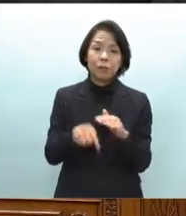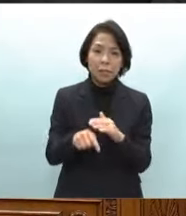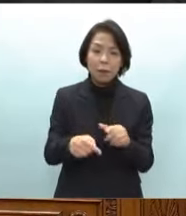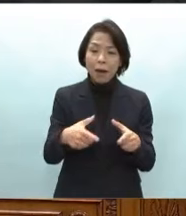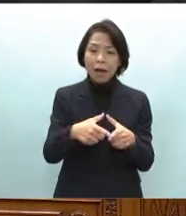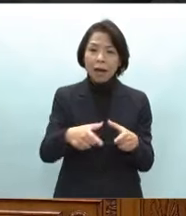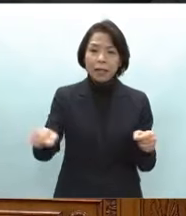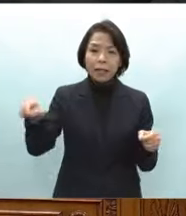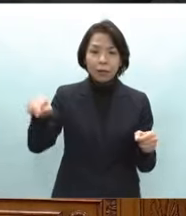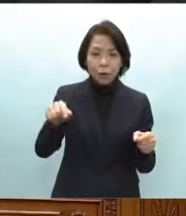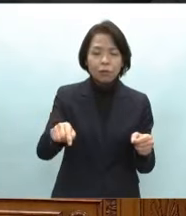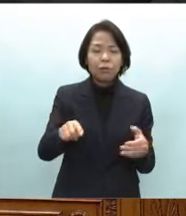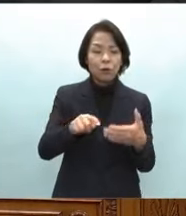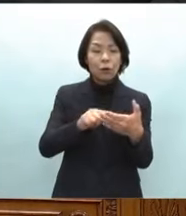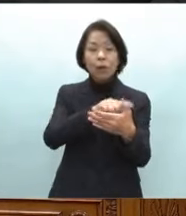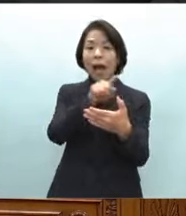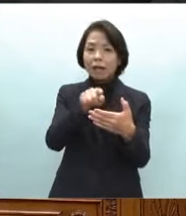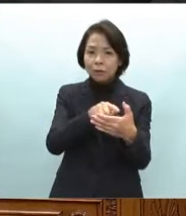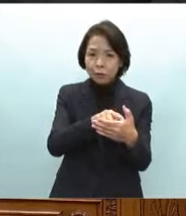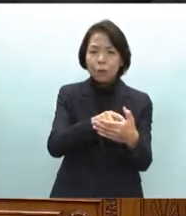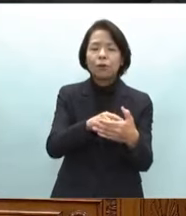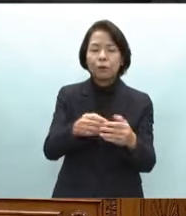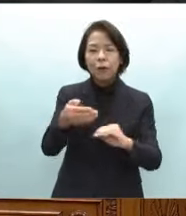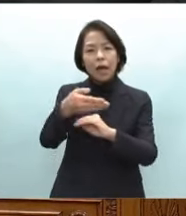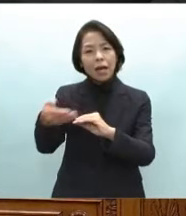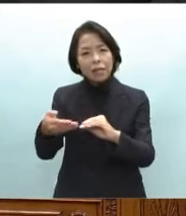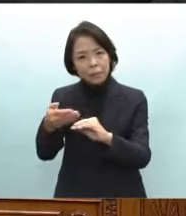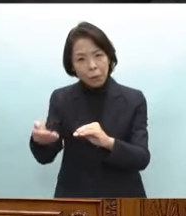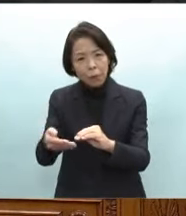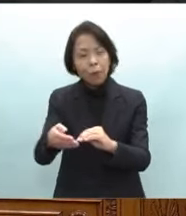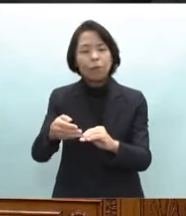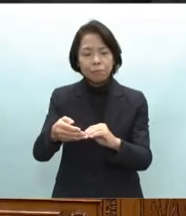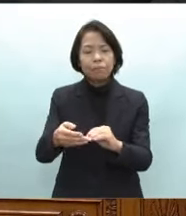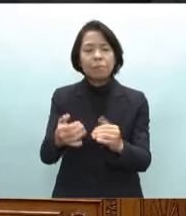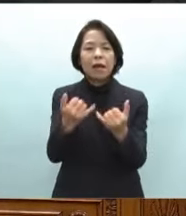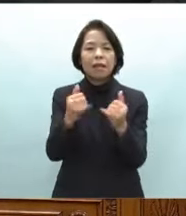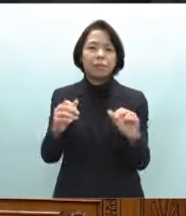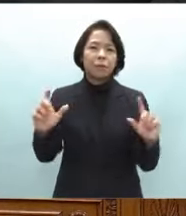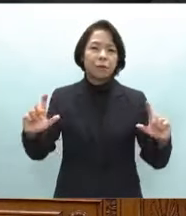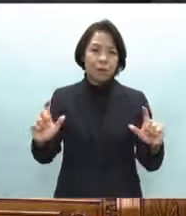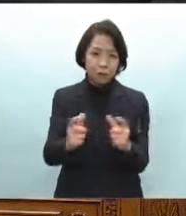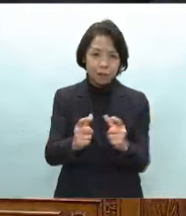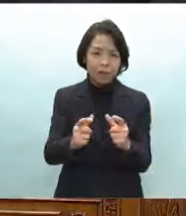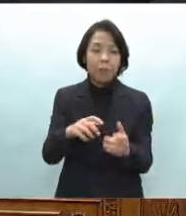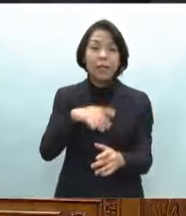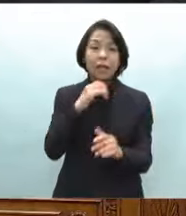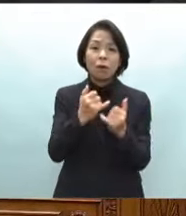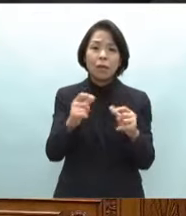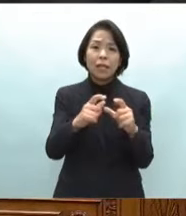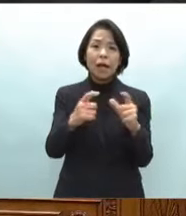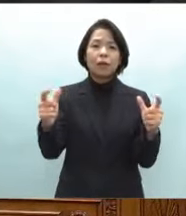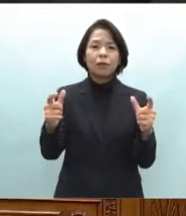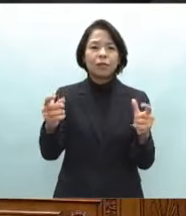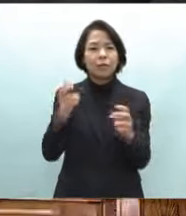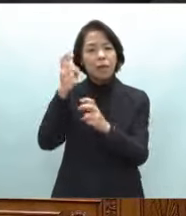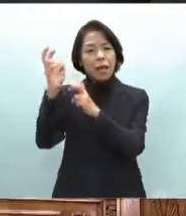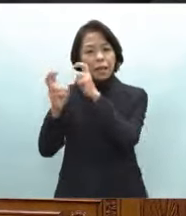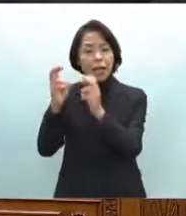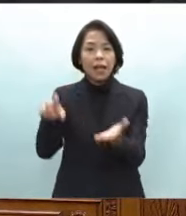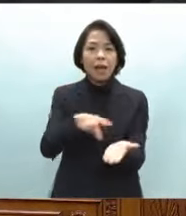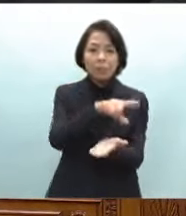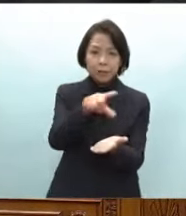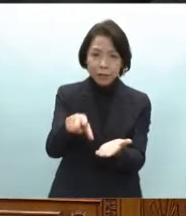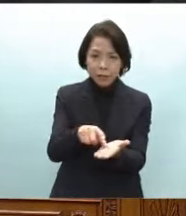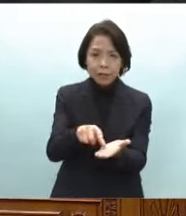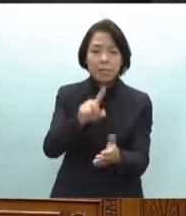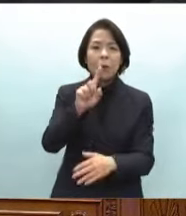半島離島そして人口減少や高齢化に悩む地域は全て野党